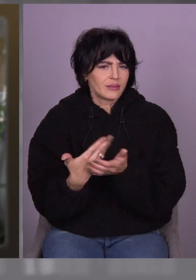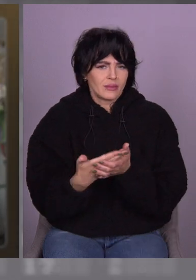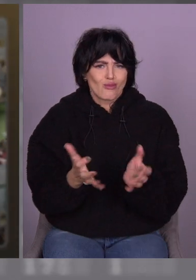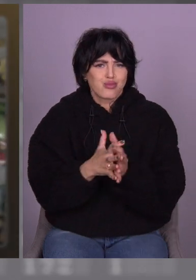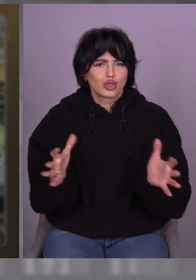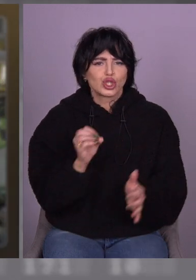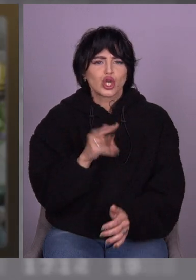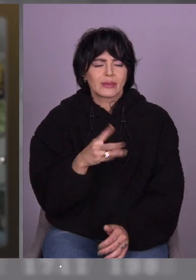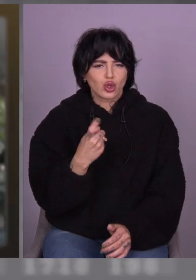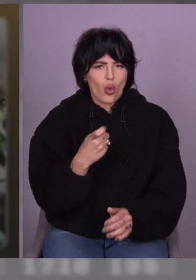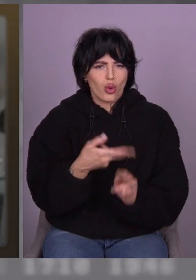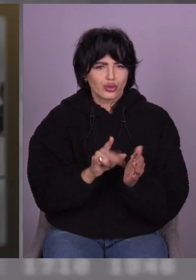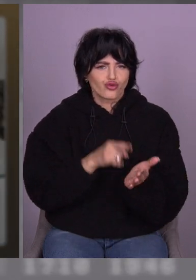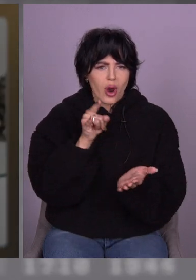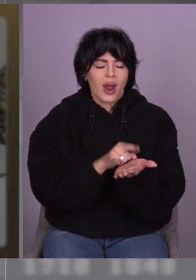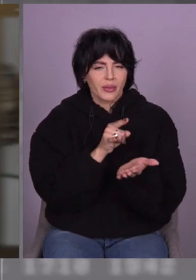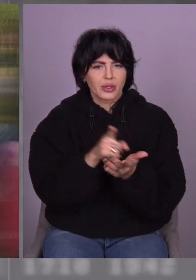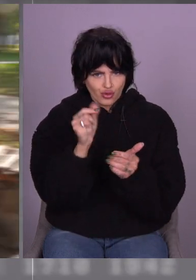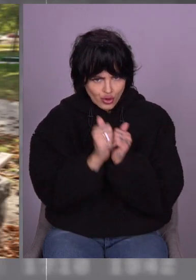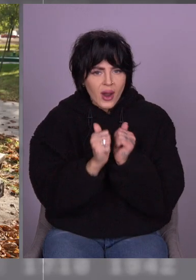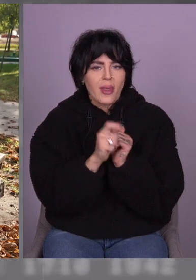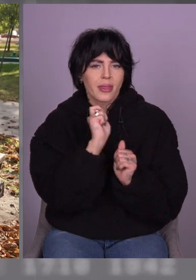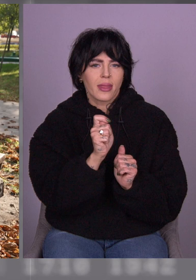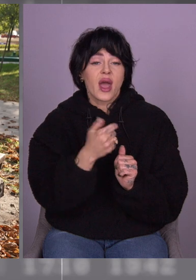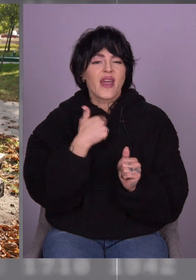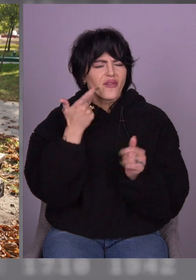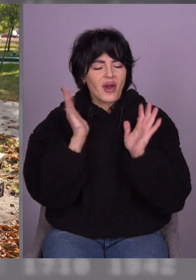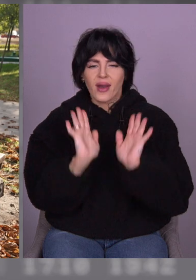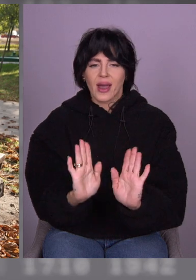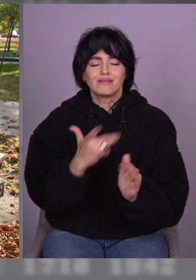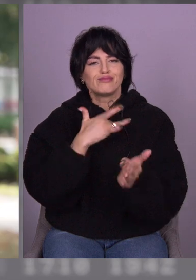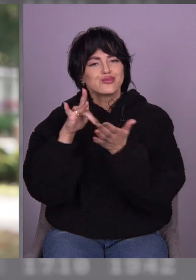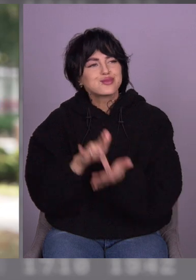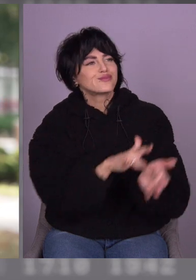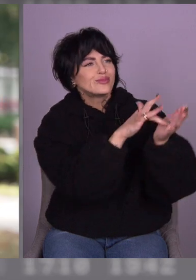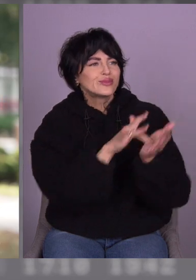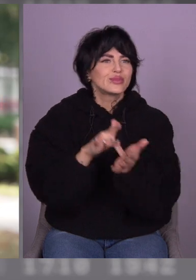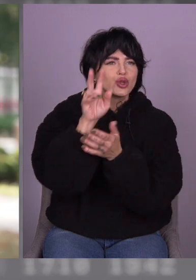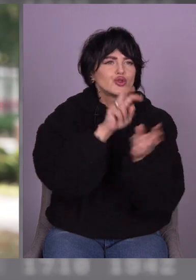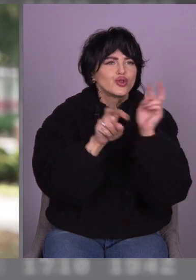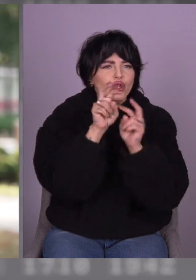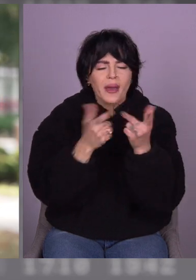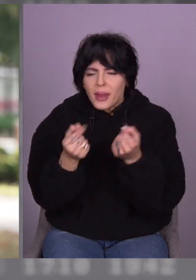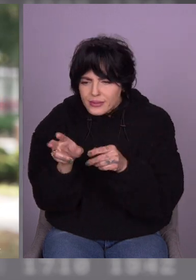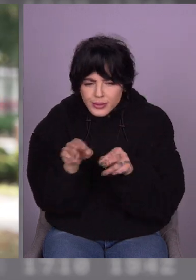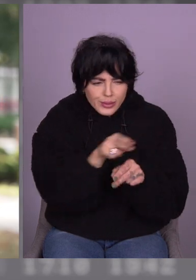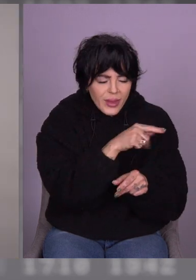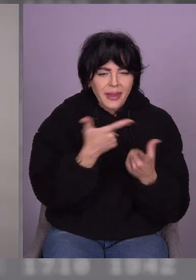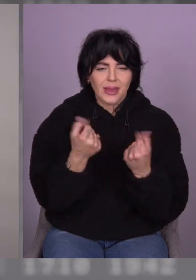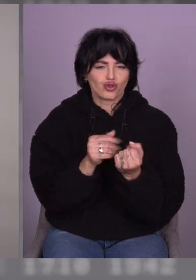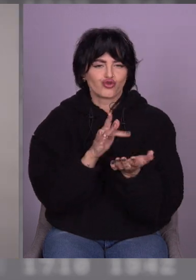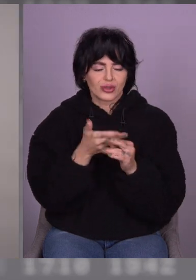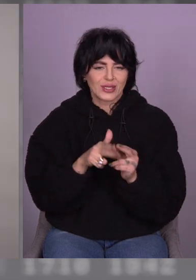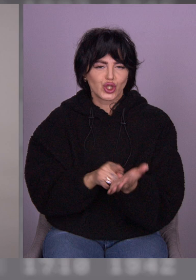Ага. Ти часто дарувала татові жабок? Так. Я подорожувала і завжди шукала в подорожах для нього жабок.